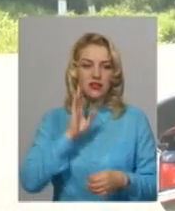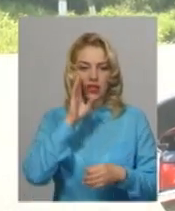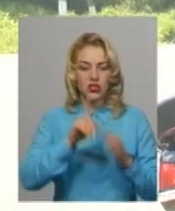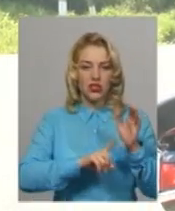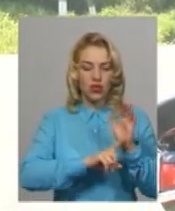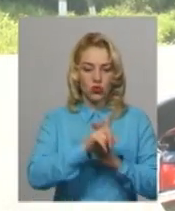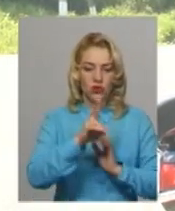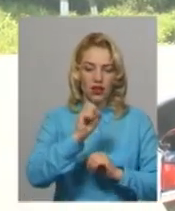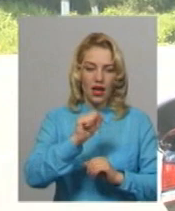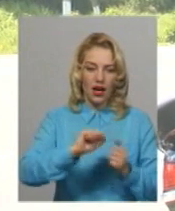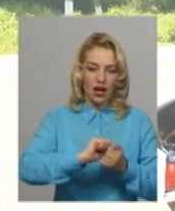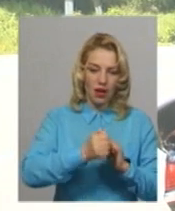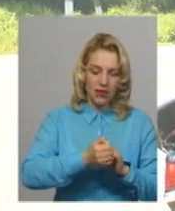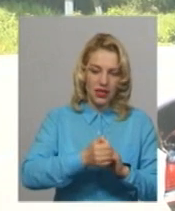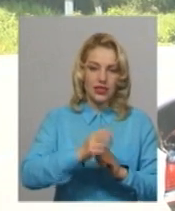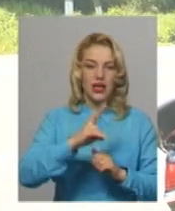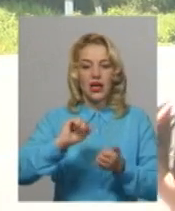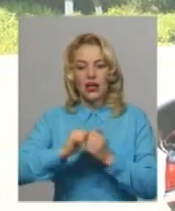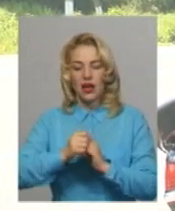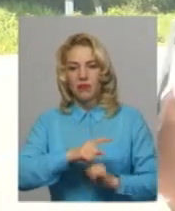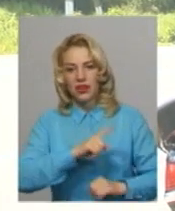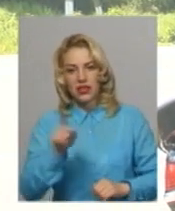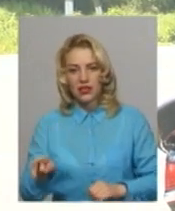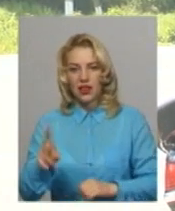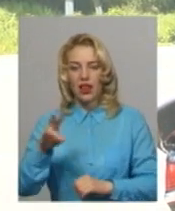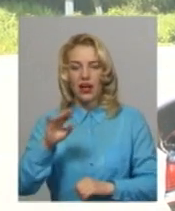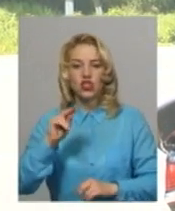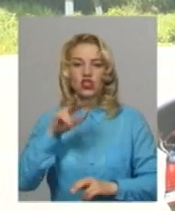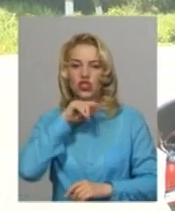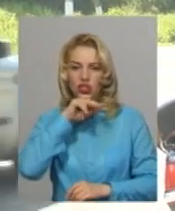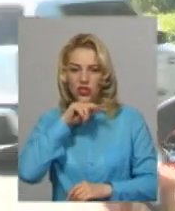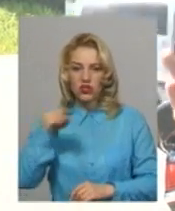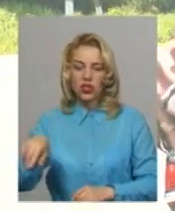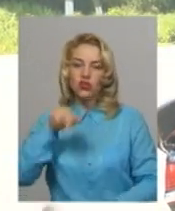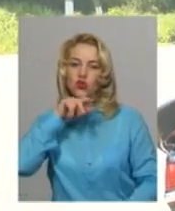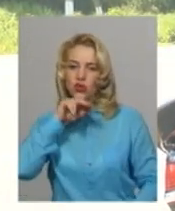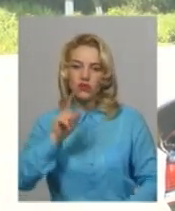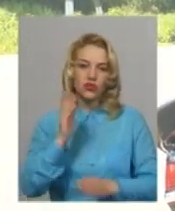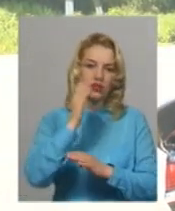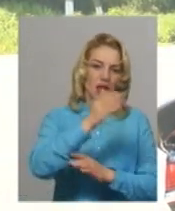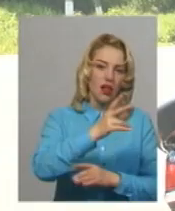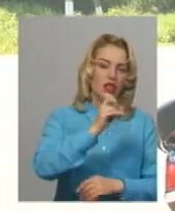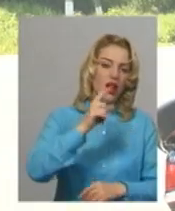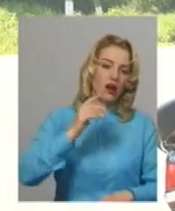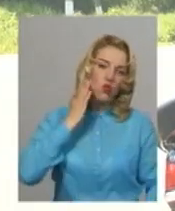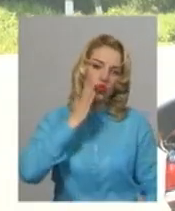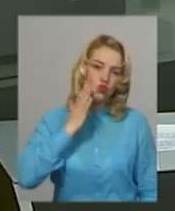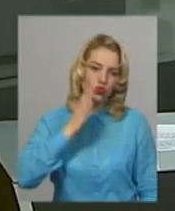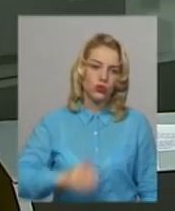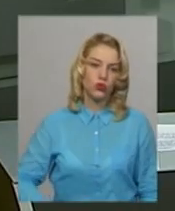на Кам'янець, з Кам'янця на Чернівці, і з Чернівців вже виїжджають за кордон на Румунію і пішли далі згідно плану.